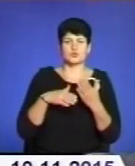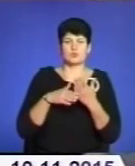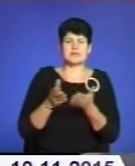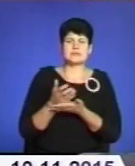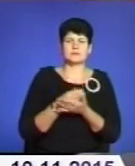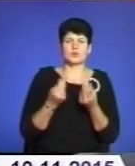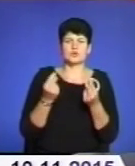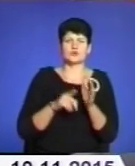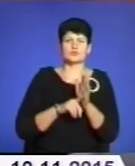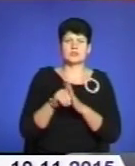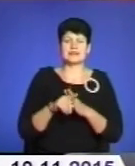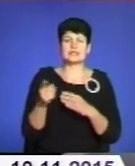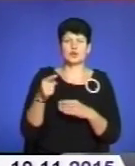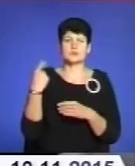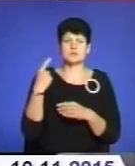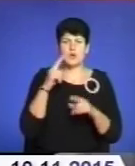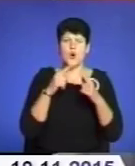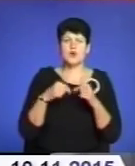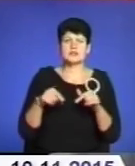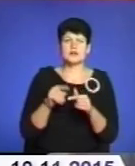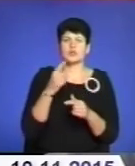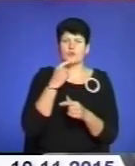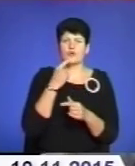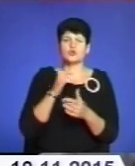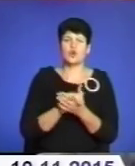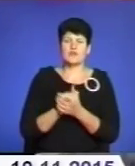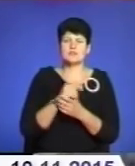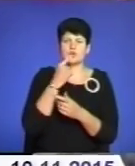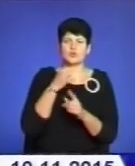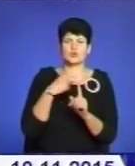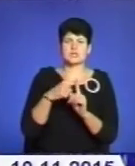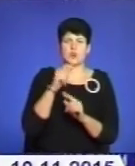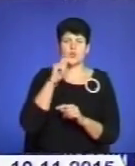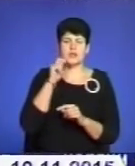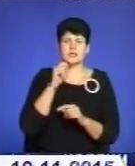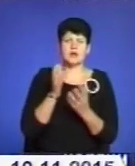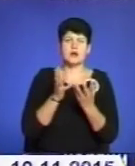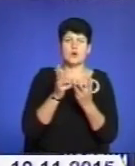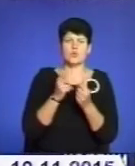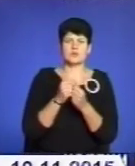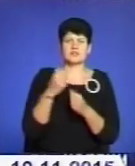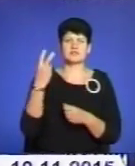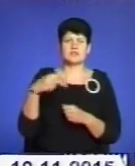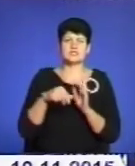коштів розпочала Тернопільська обласна організація Товариства Червоного Христа України. Розрахунковий рахунок